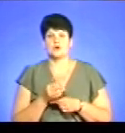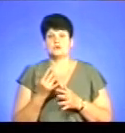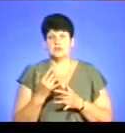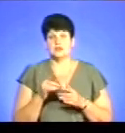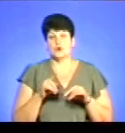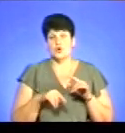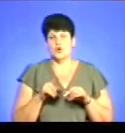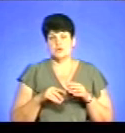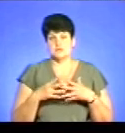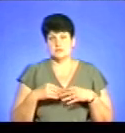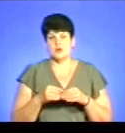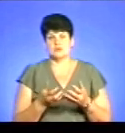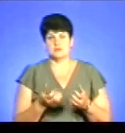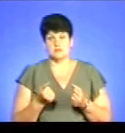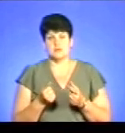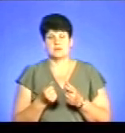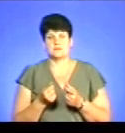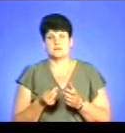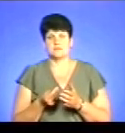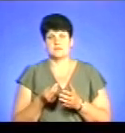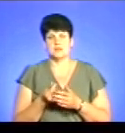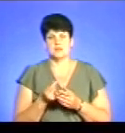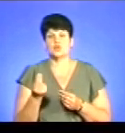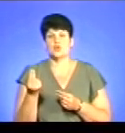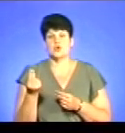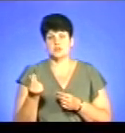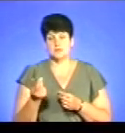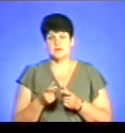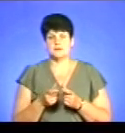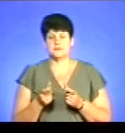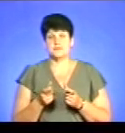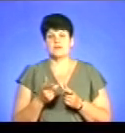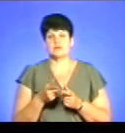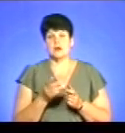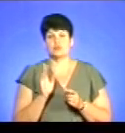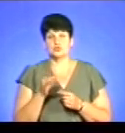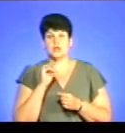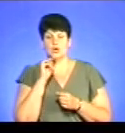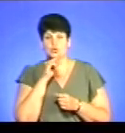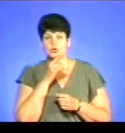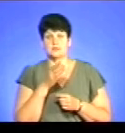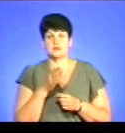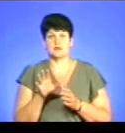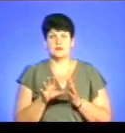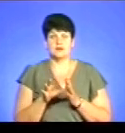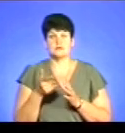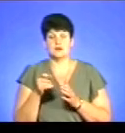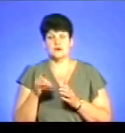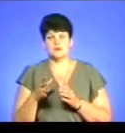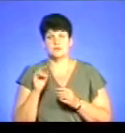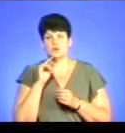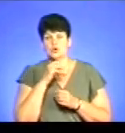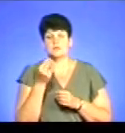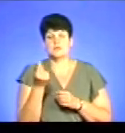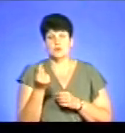родина отримує платіж коштами, то вона буде економити енергоресурс для того, щоб зекономити ці